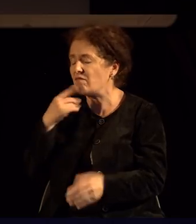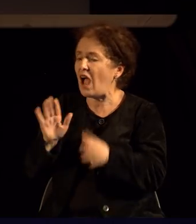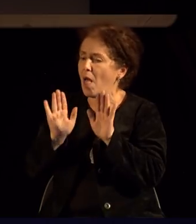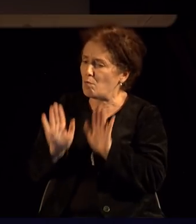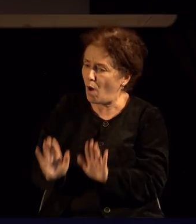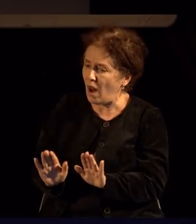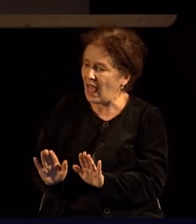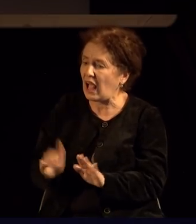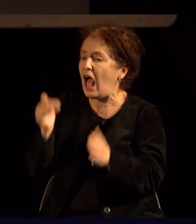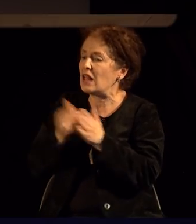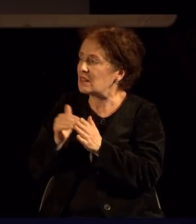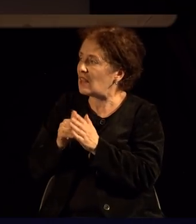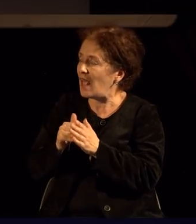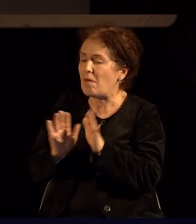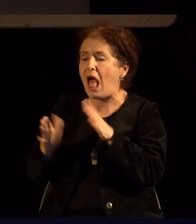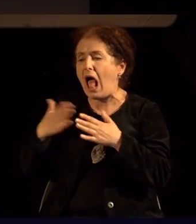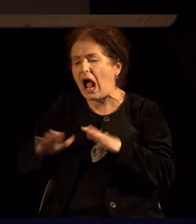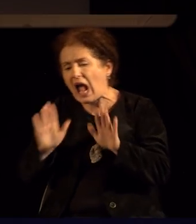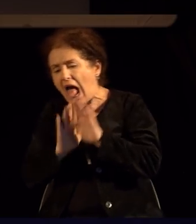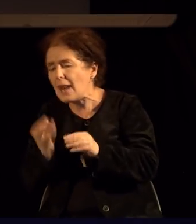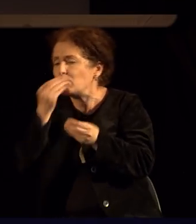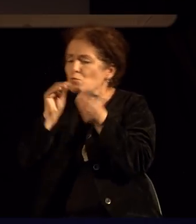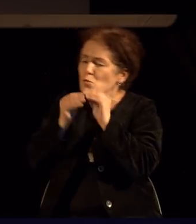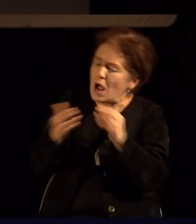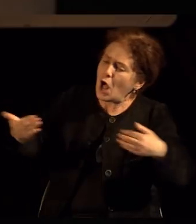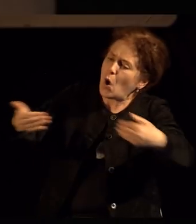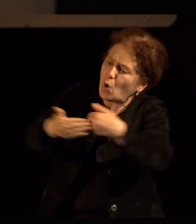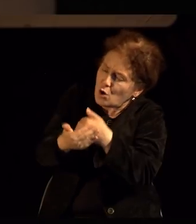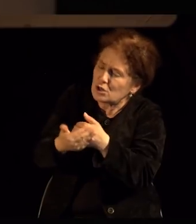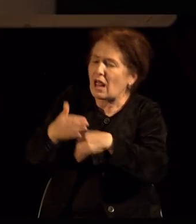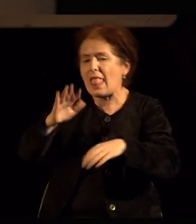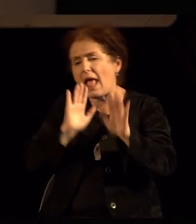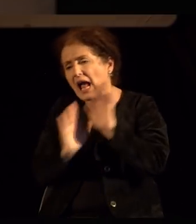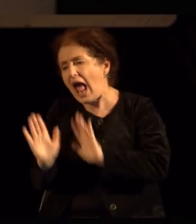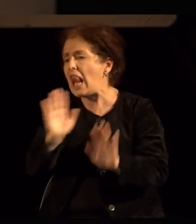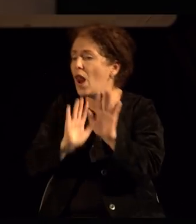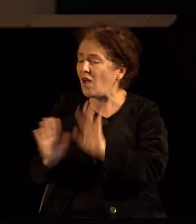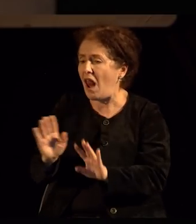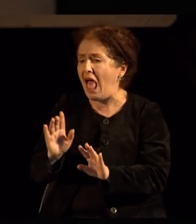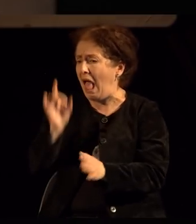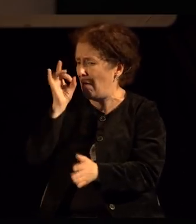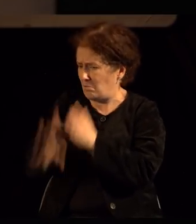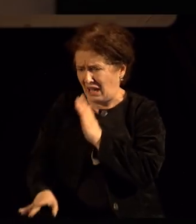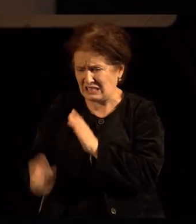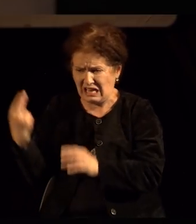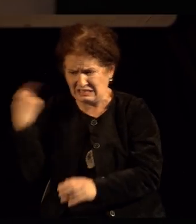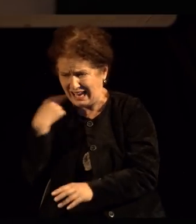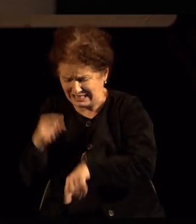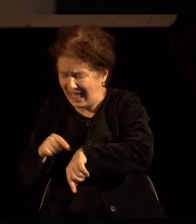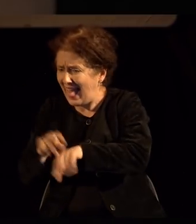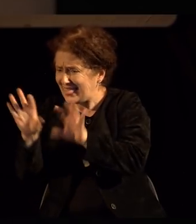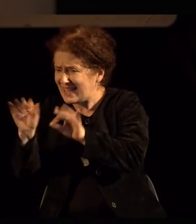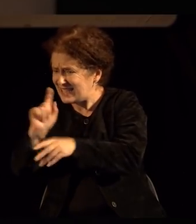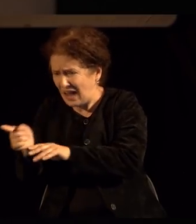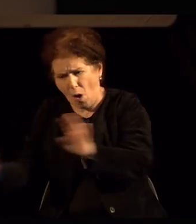полека да си се милуваме. Ние мислиме брз сек за неколку секунди,